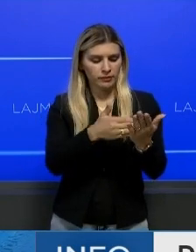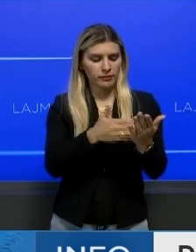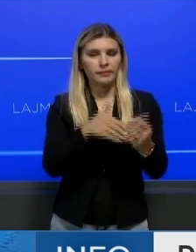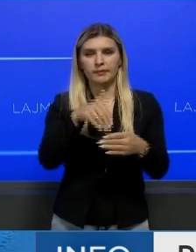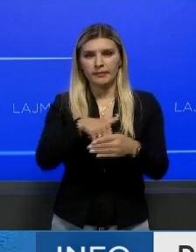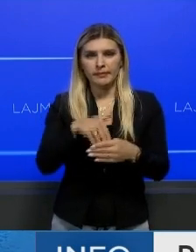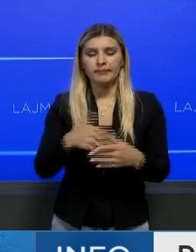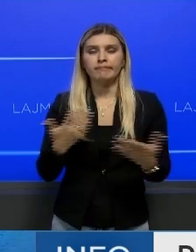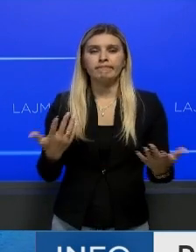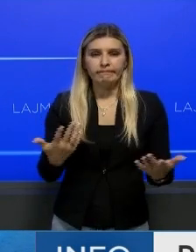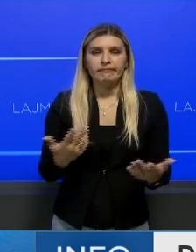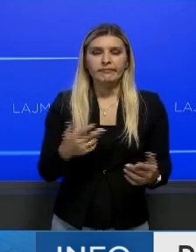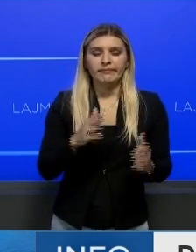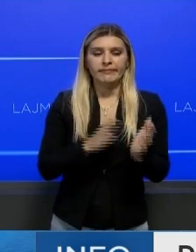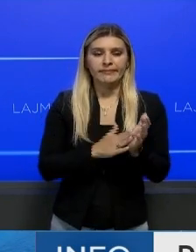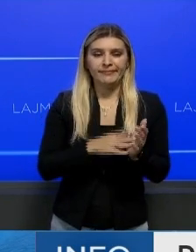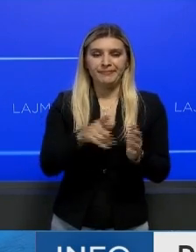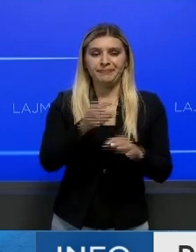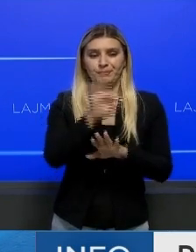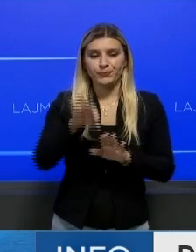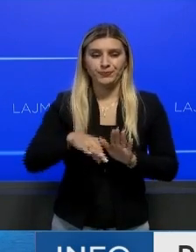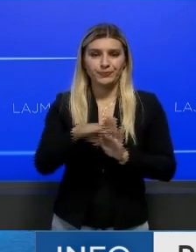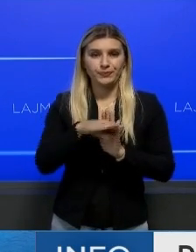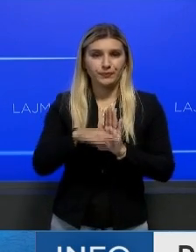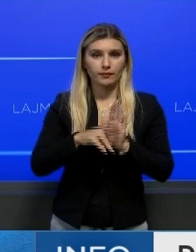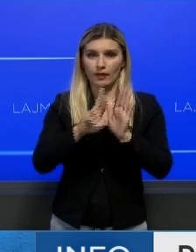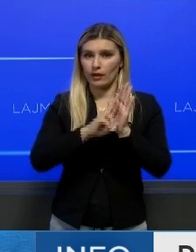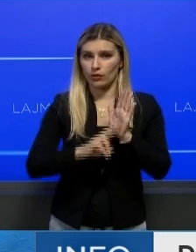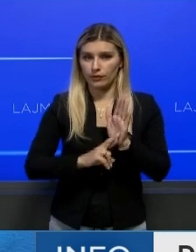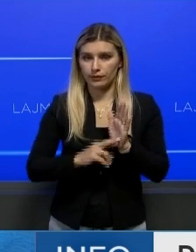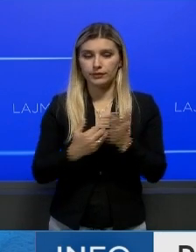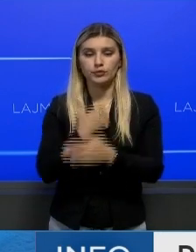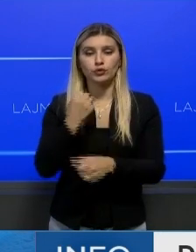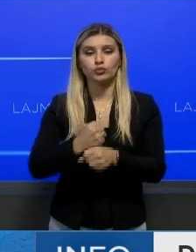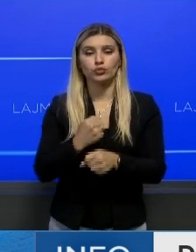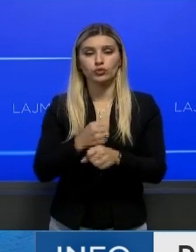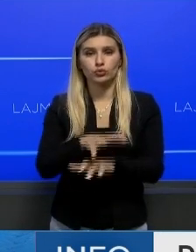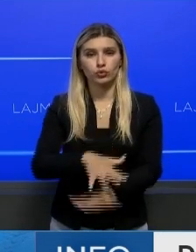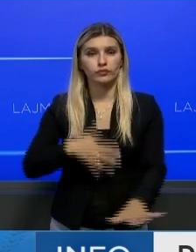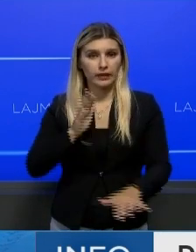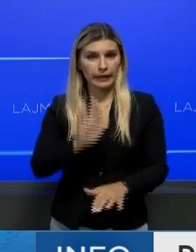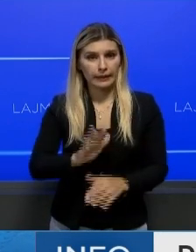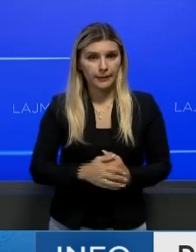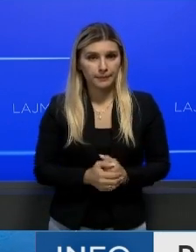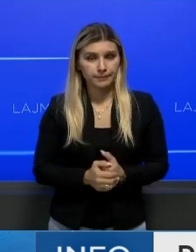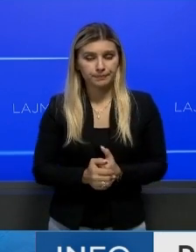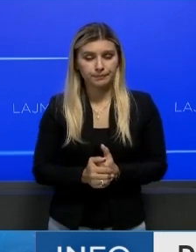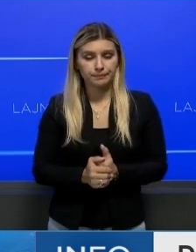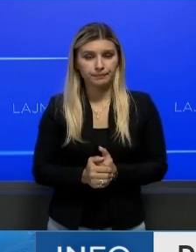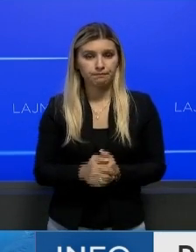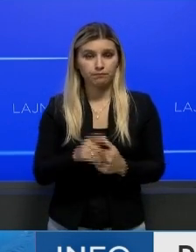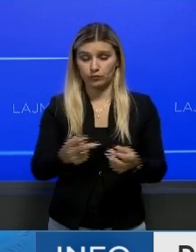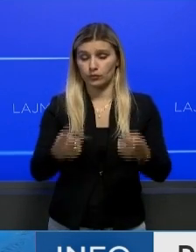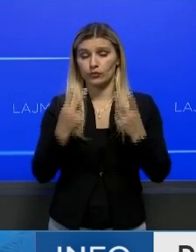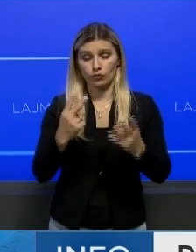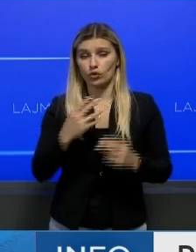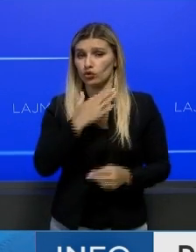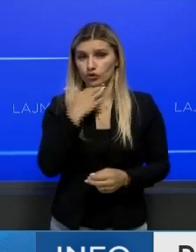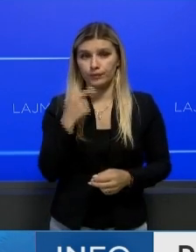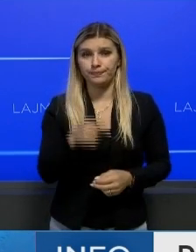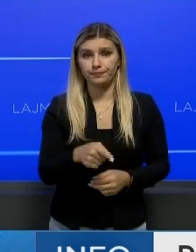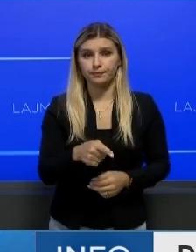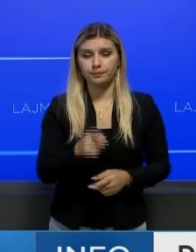votuar, njëci që është edhe projekt reguloria e punës të kuvendit, që është jeshësakoni shumë e